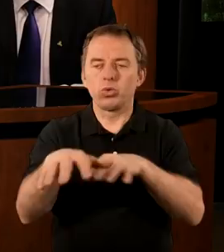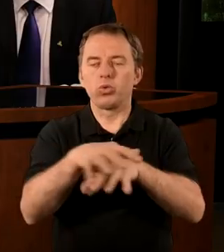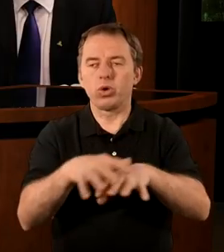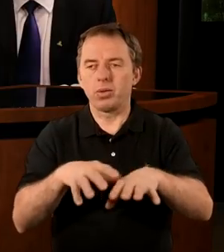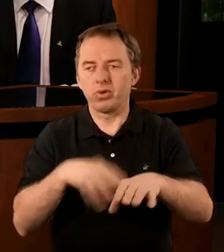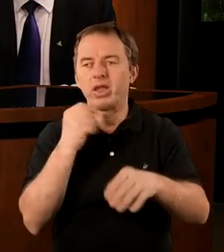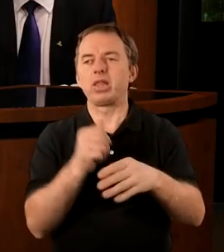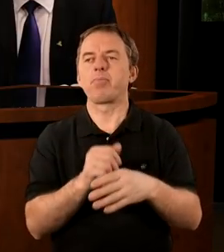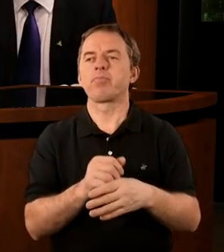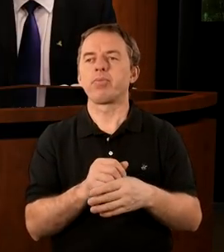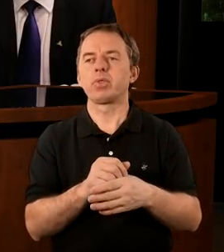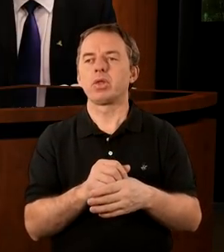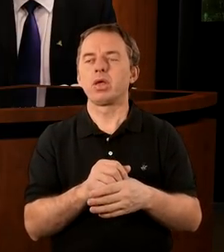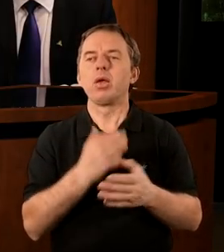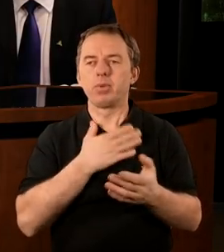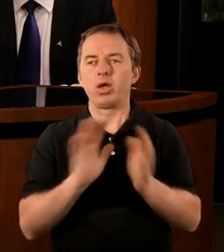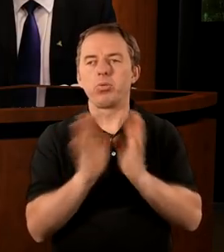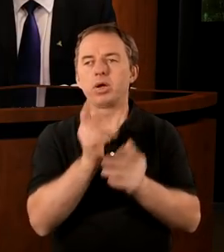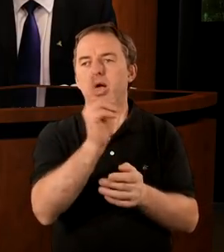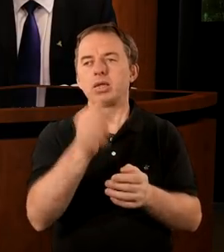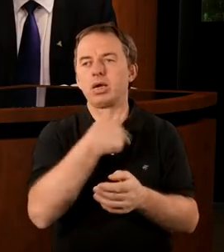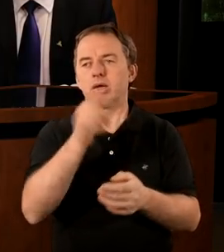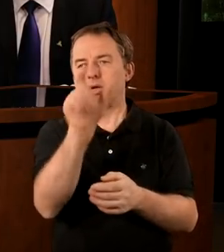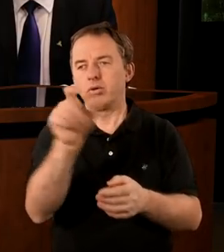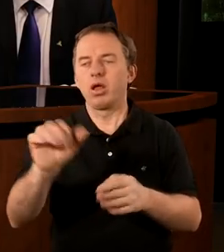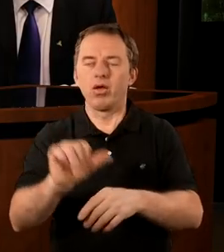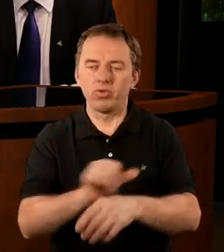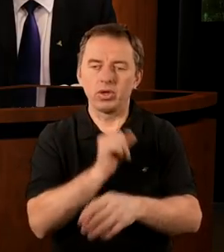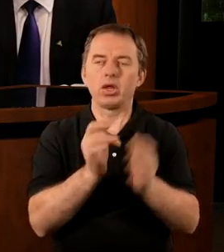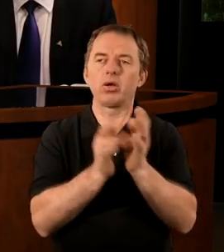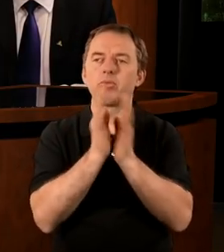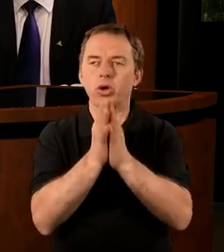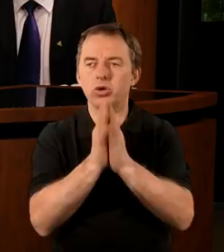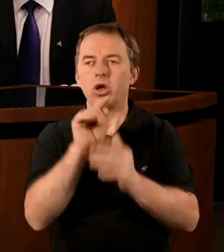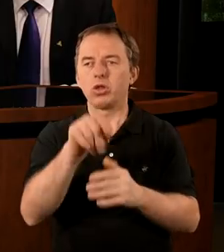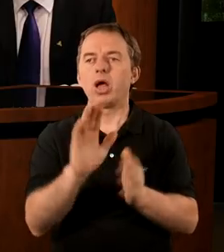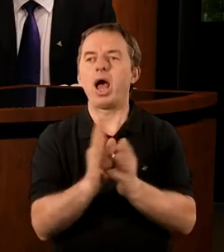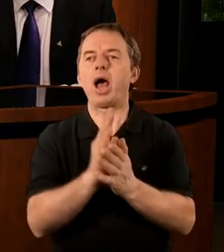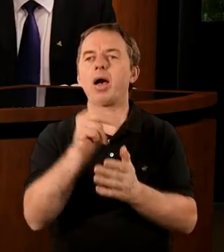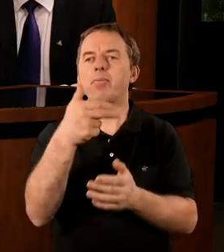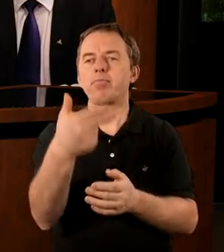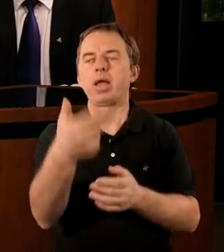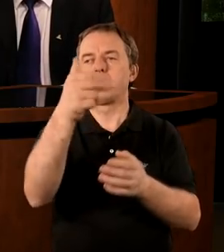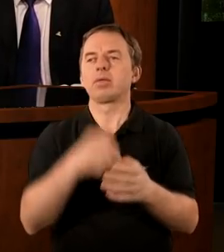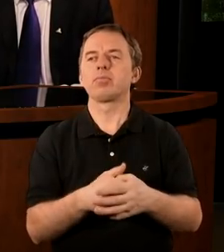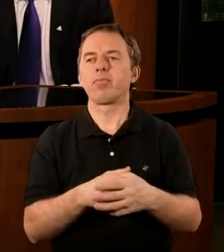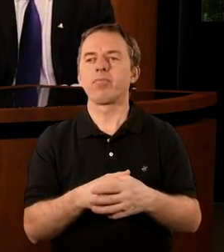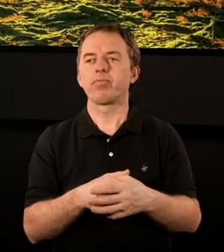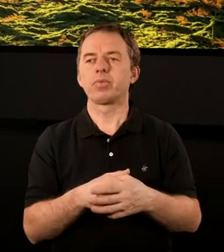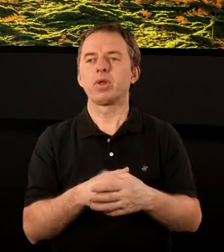swoim duchem i miej w opiece tak jak dotąd. W imieniu już za to proszę. Amen. Amen.